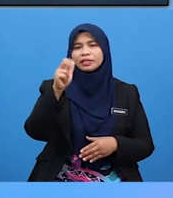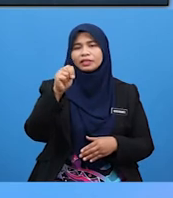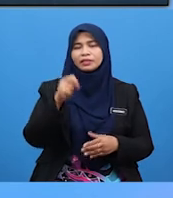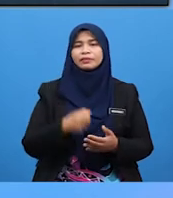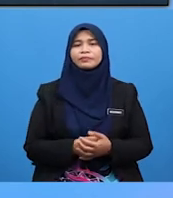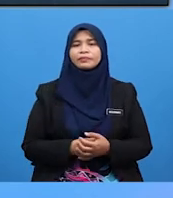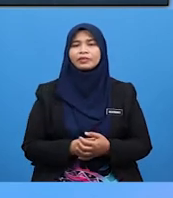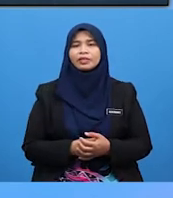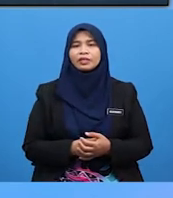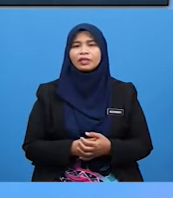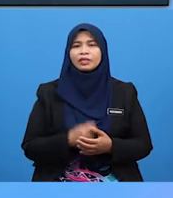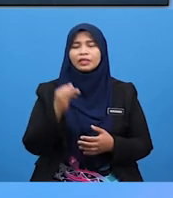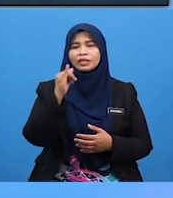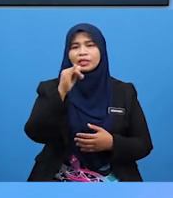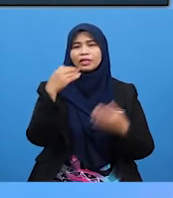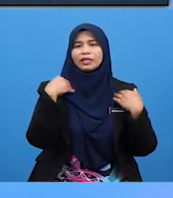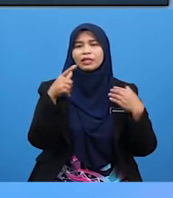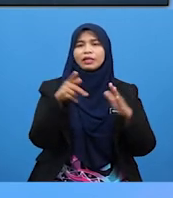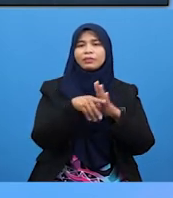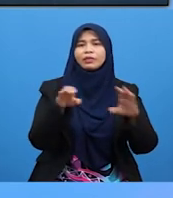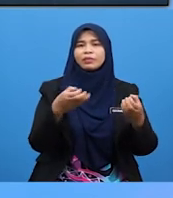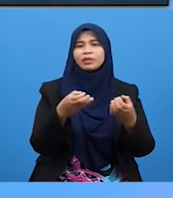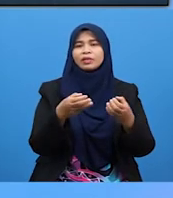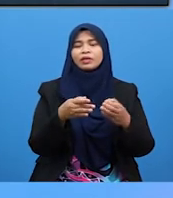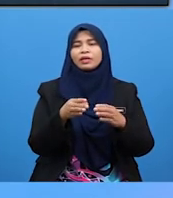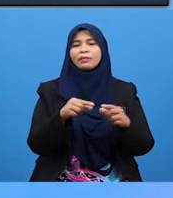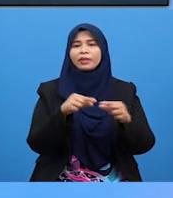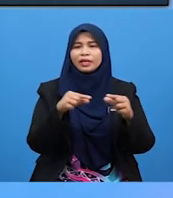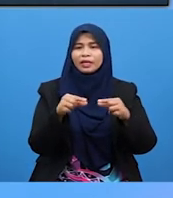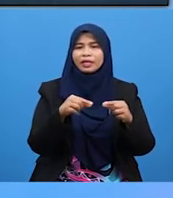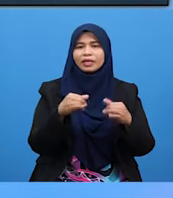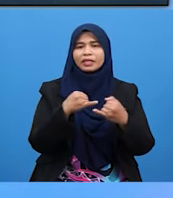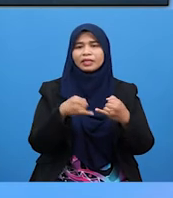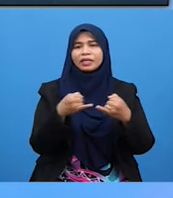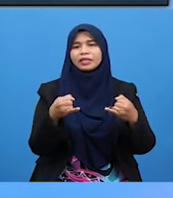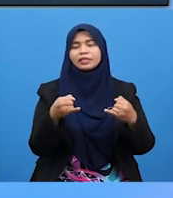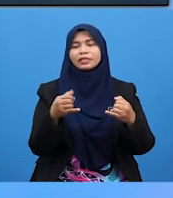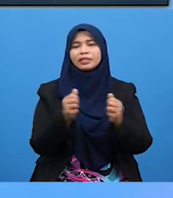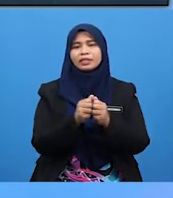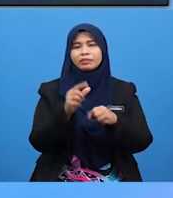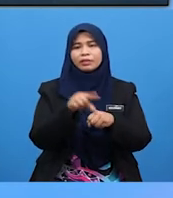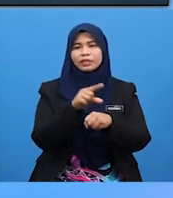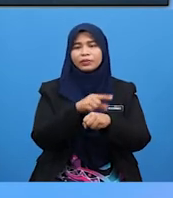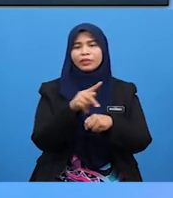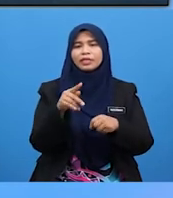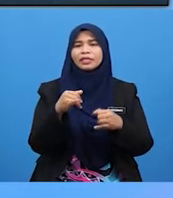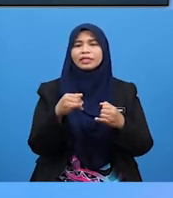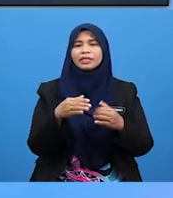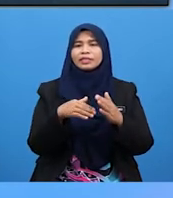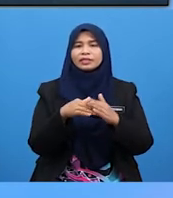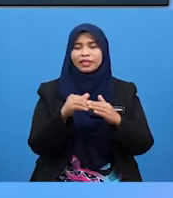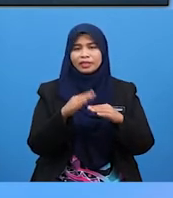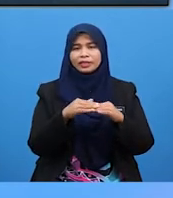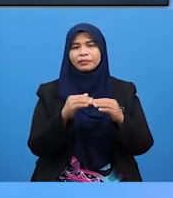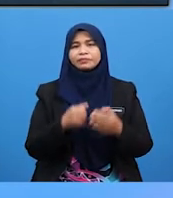Petikan adalah Perbuatan Menggerak-gerakkan tali Dengan menggunakan